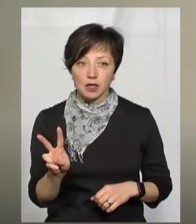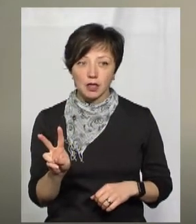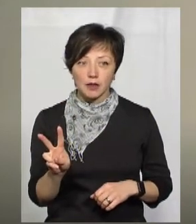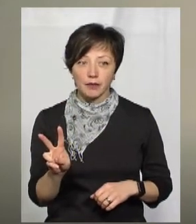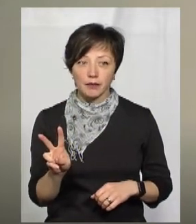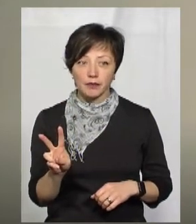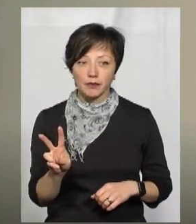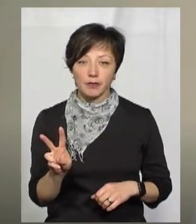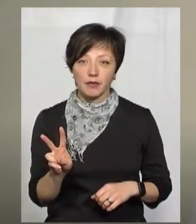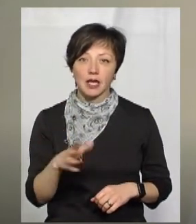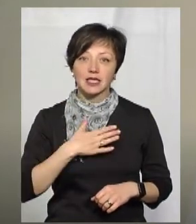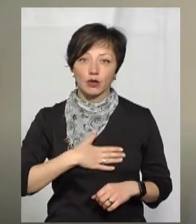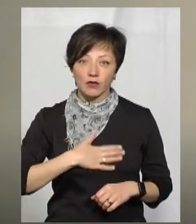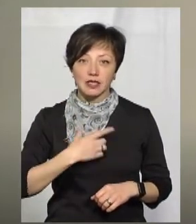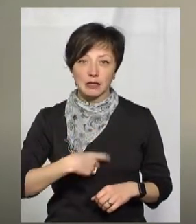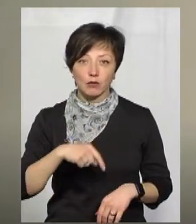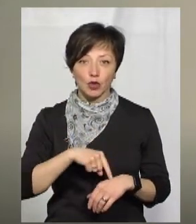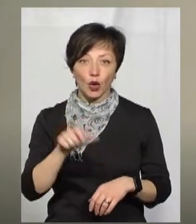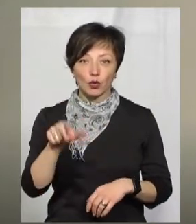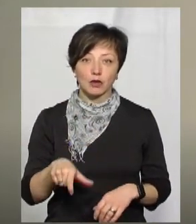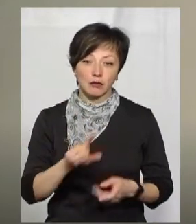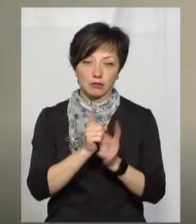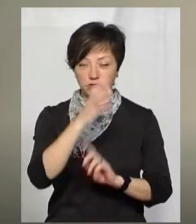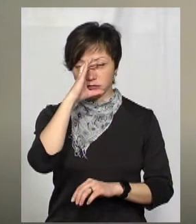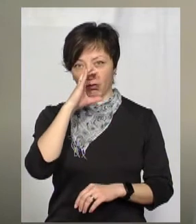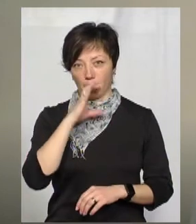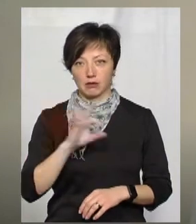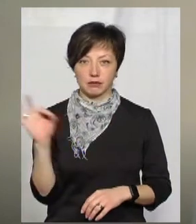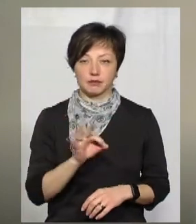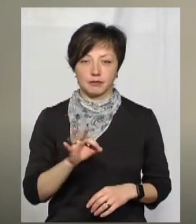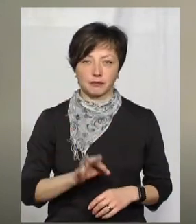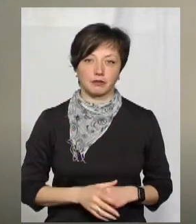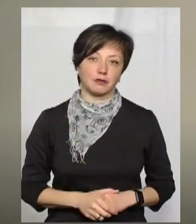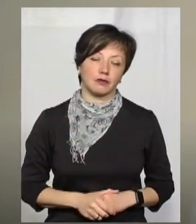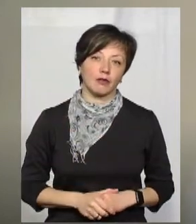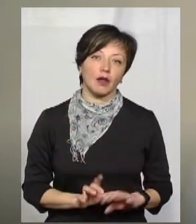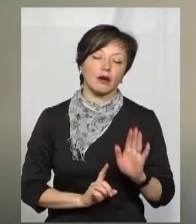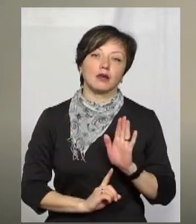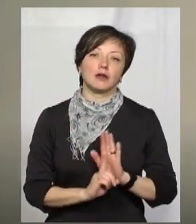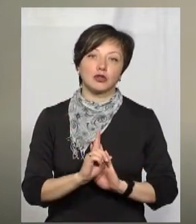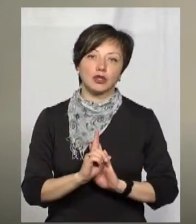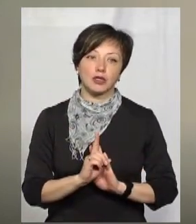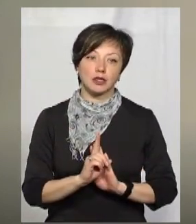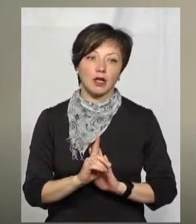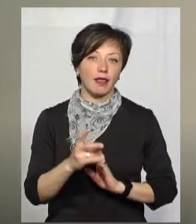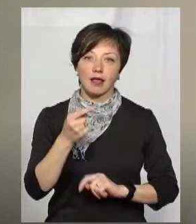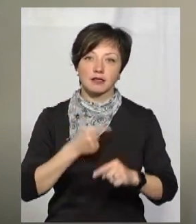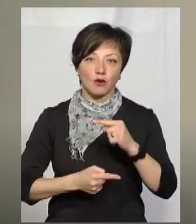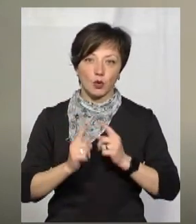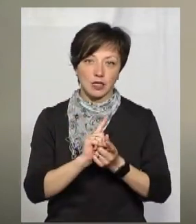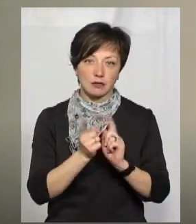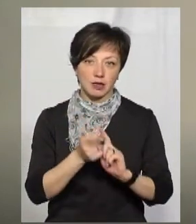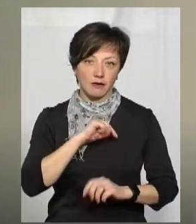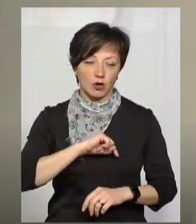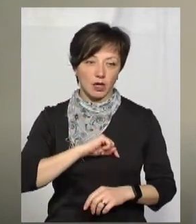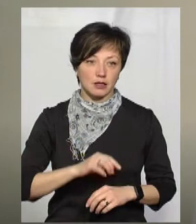фоні відносно задовільного самопочуття, людині можуть стати зле і початися незворотні зміни